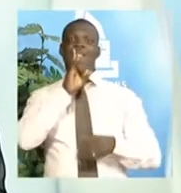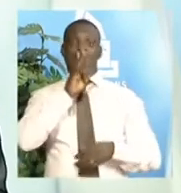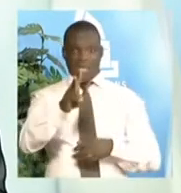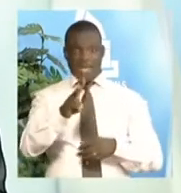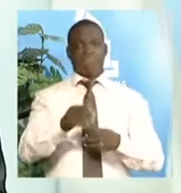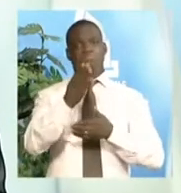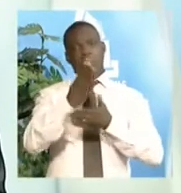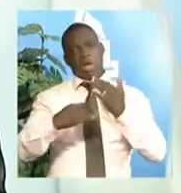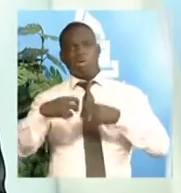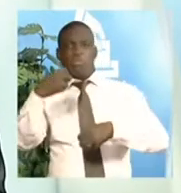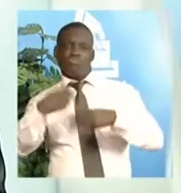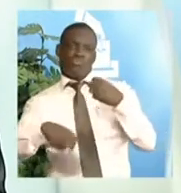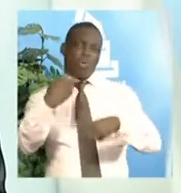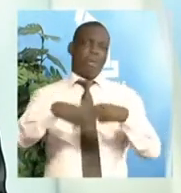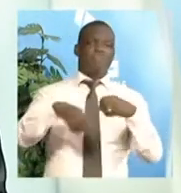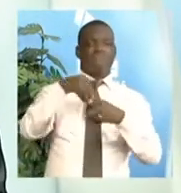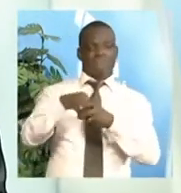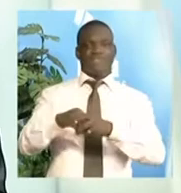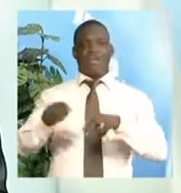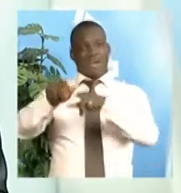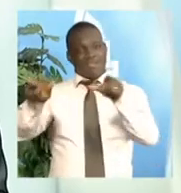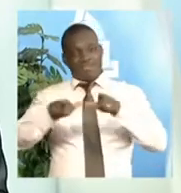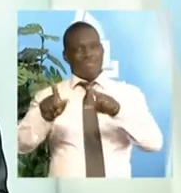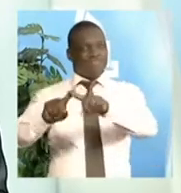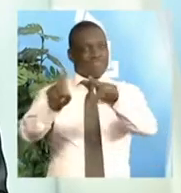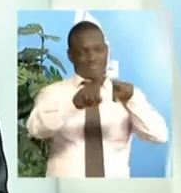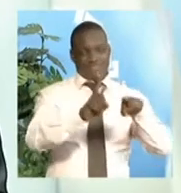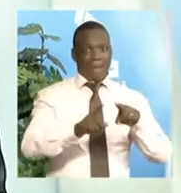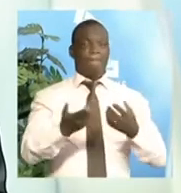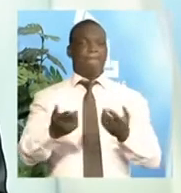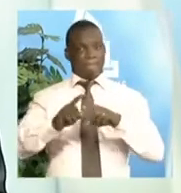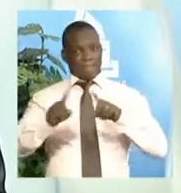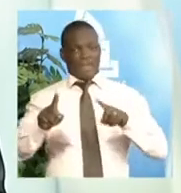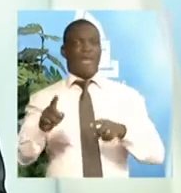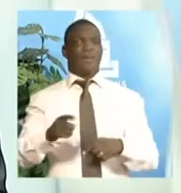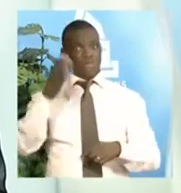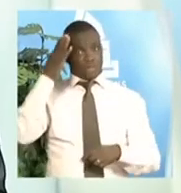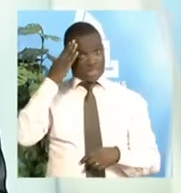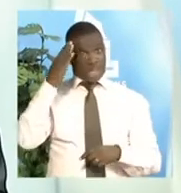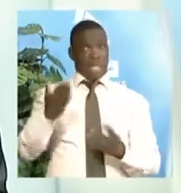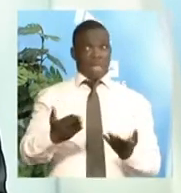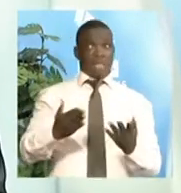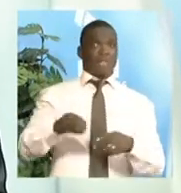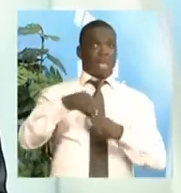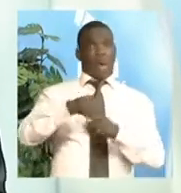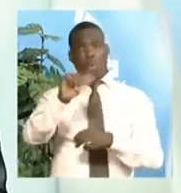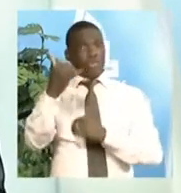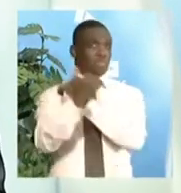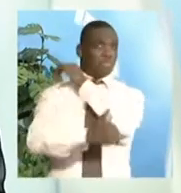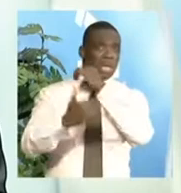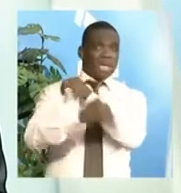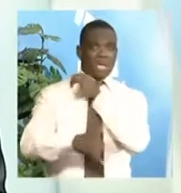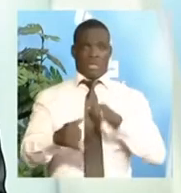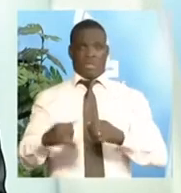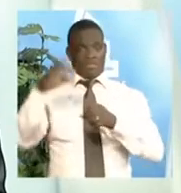ça et là, mais vous savez, quand on sait qu'ailleurs les élections peuvent entraîner mort d'hommes, et quand on a